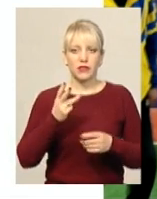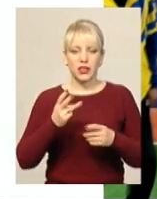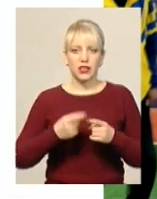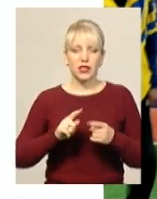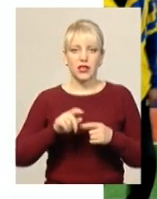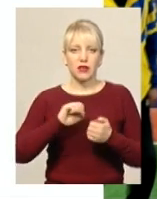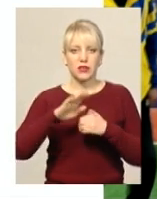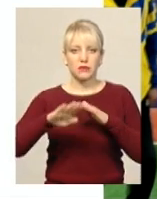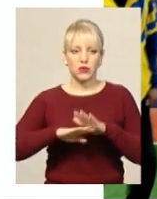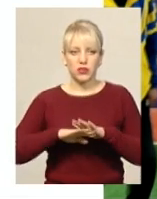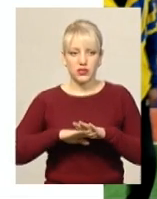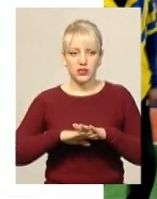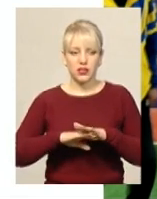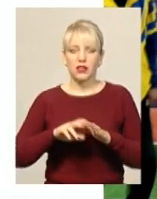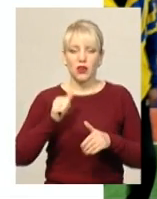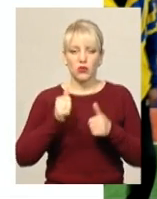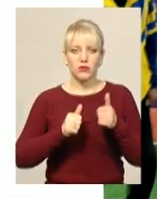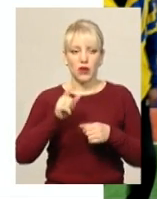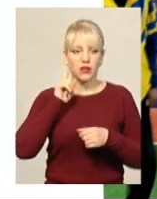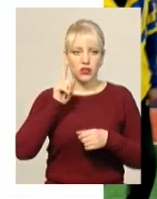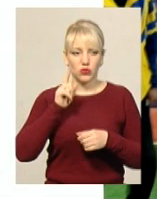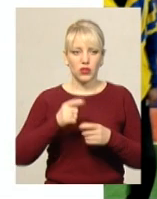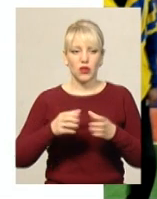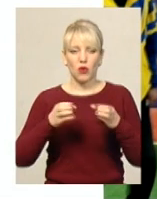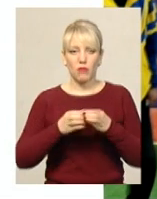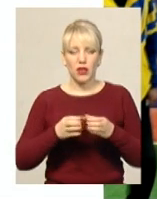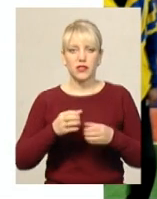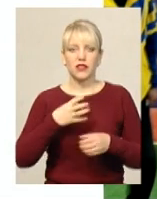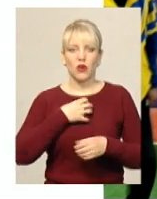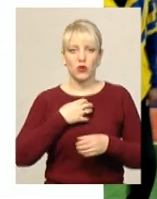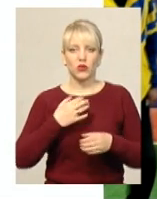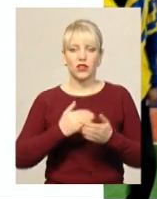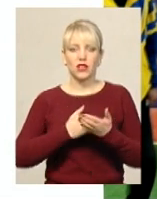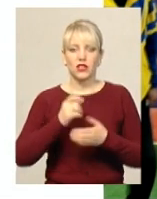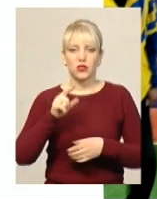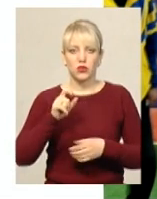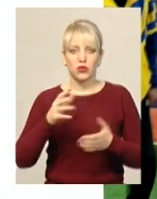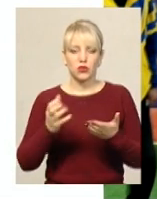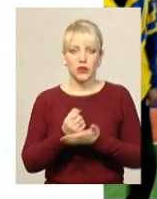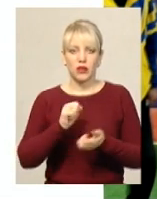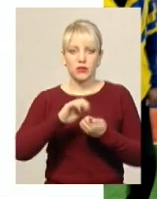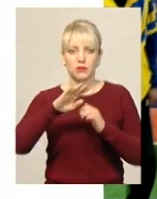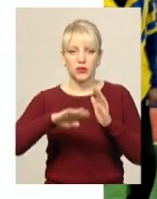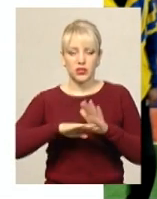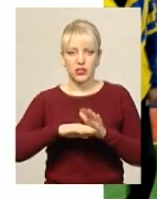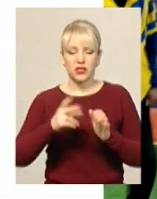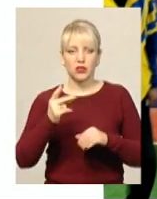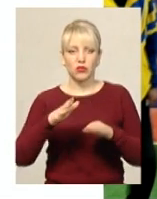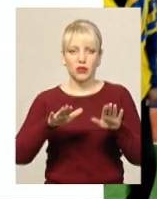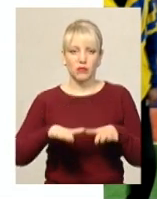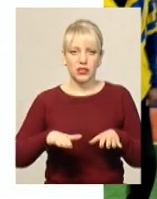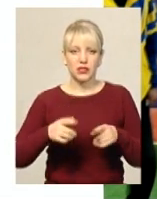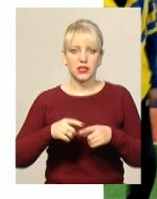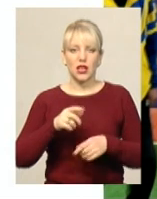команда Кам'янця-Подільського. У змаганнях юнаків командні нагороди найвищого гатунку здобули вихованці Кам'янця-Подільського. На другій сходинці